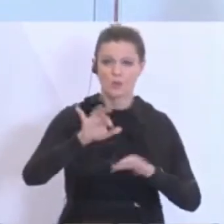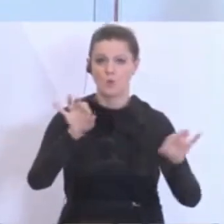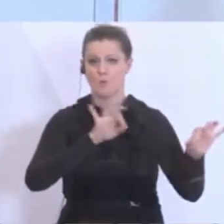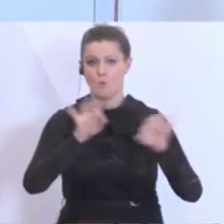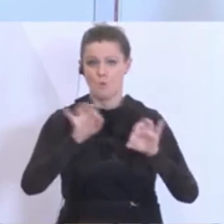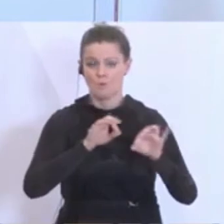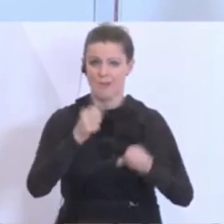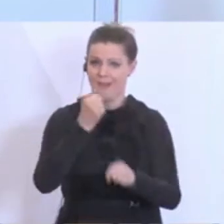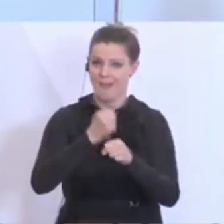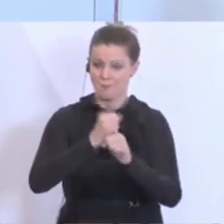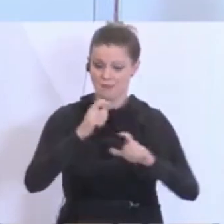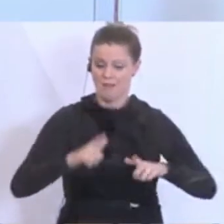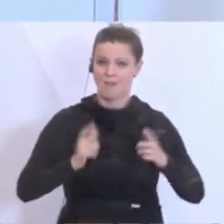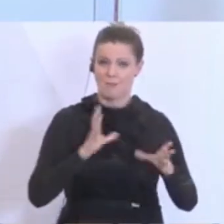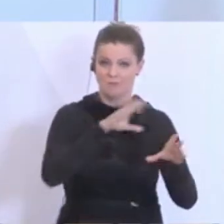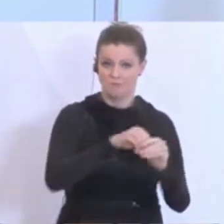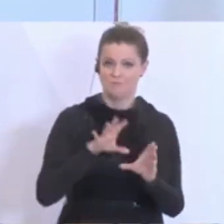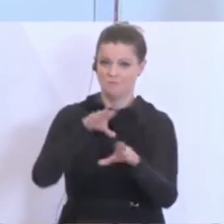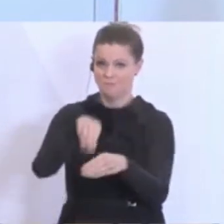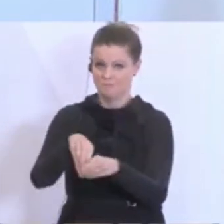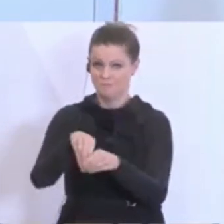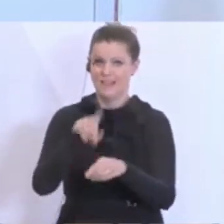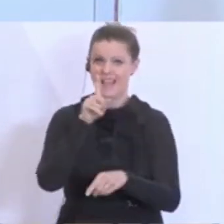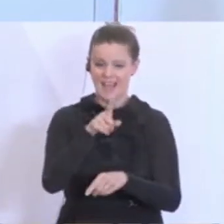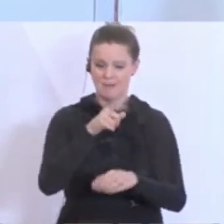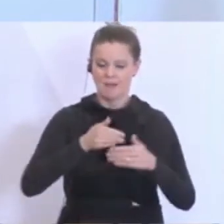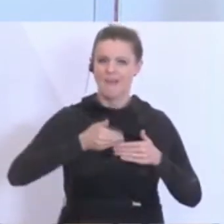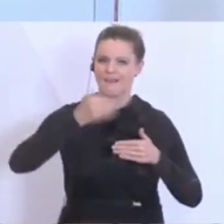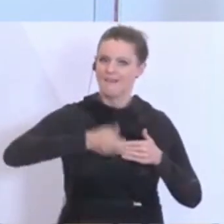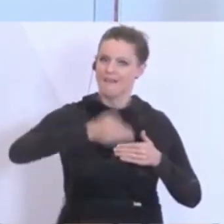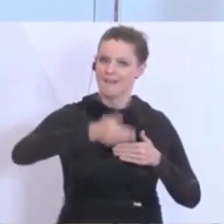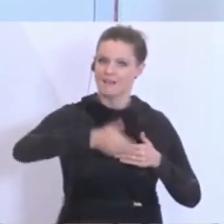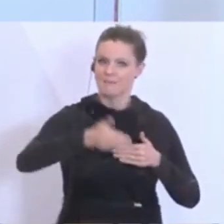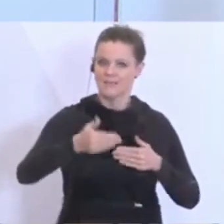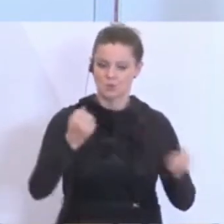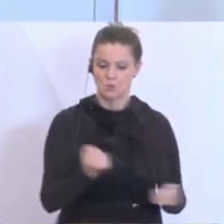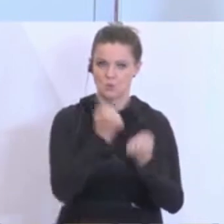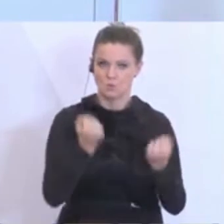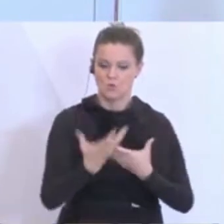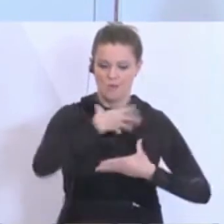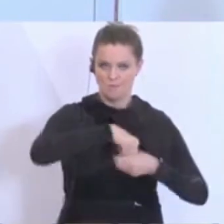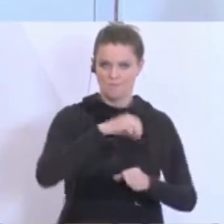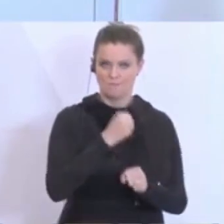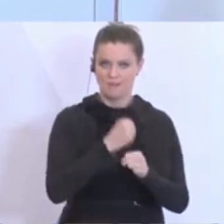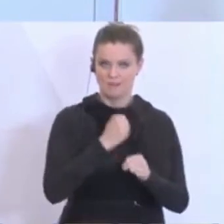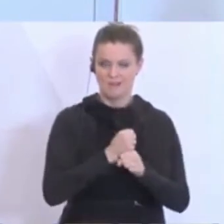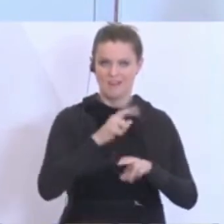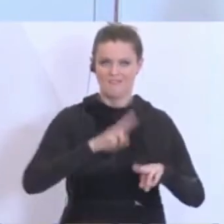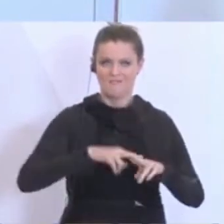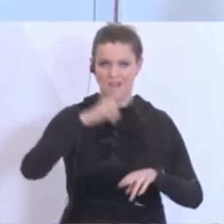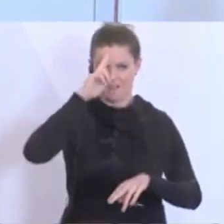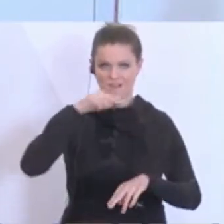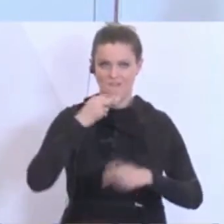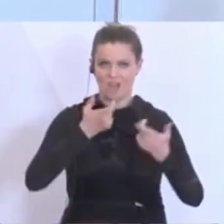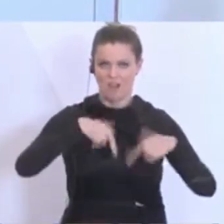teilzunehmen und bereit zu sein, in einen Einsatz zu gehen, wenn sie das Vaterland und das Volk braucht. Zu erwähnen ist hier